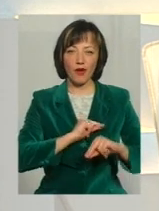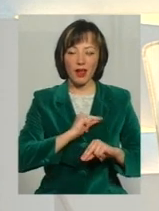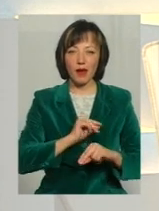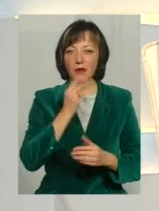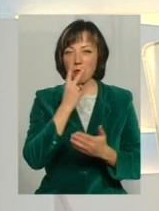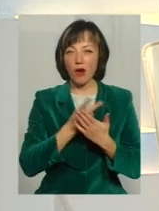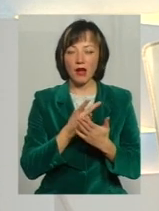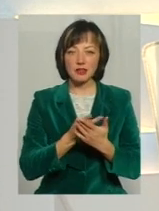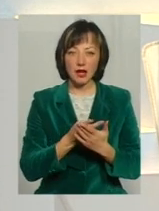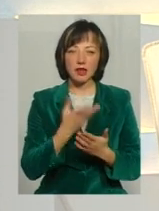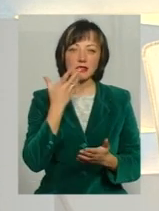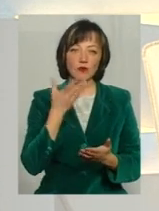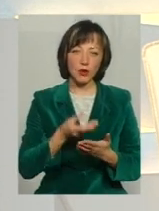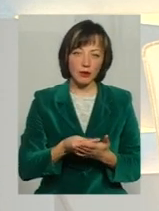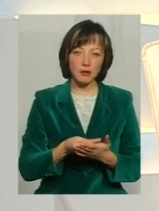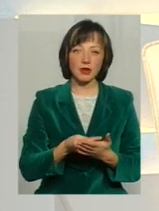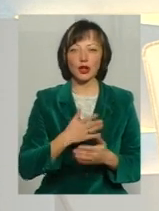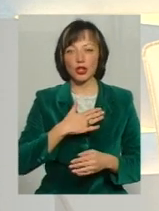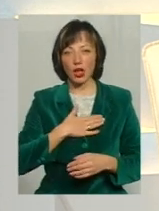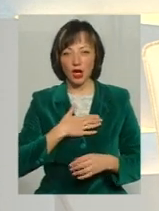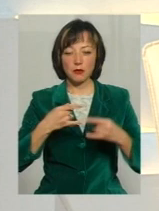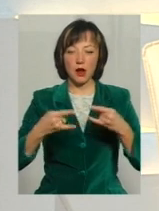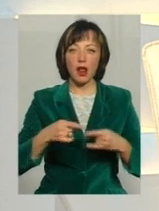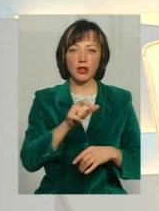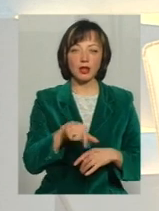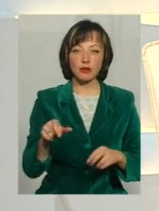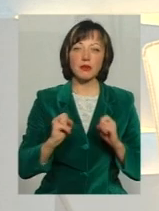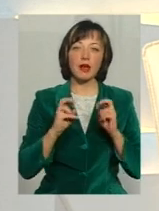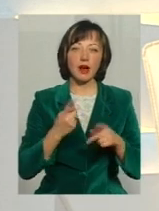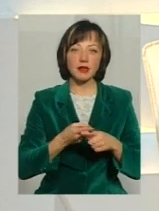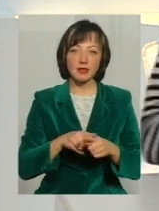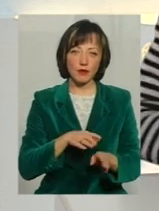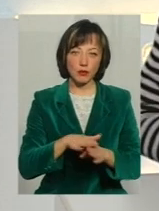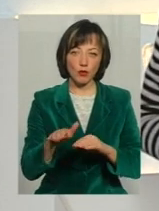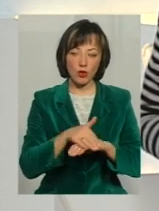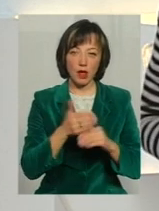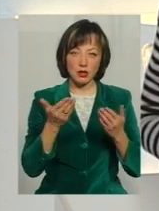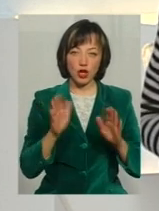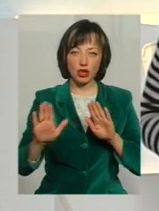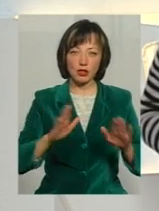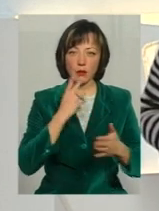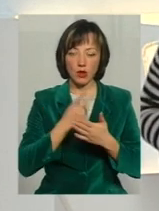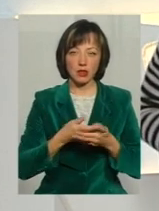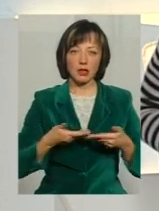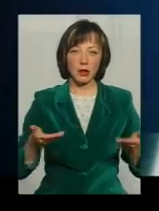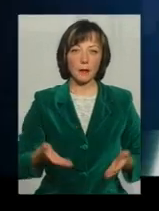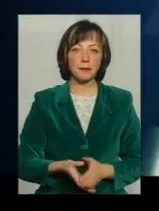показали своїм і нашим глядачам, як це відбувається Прошу, будь ласка, режисера, показати й нам